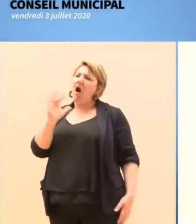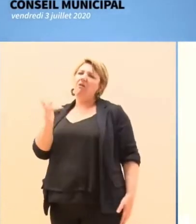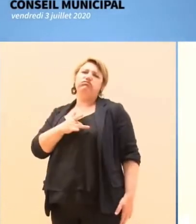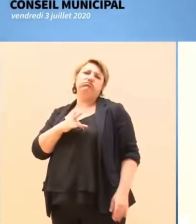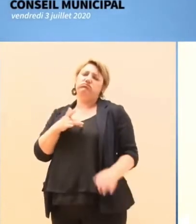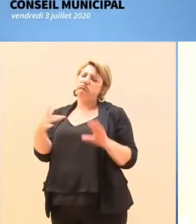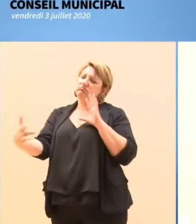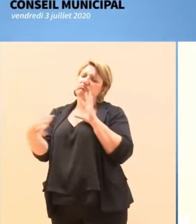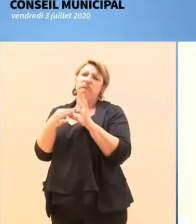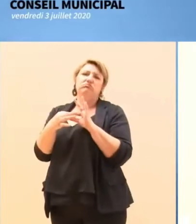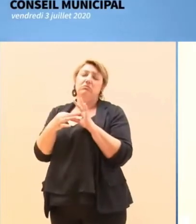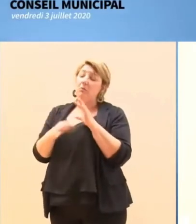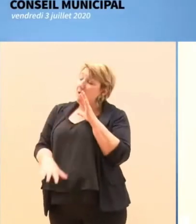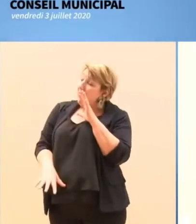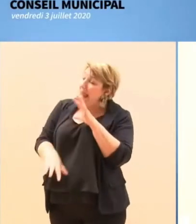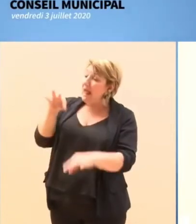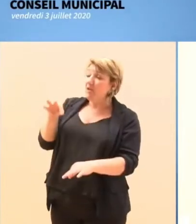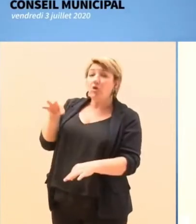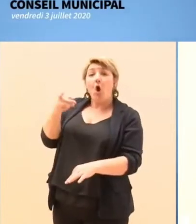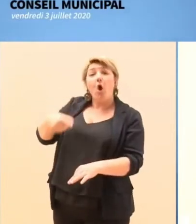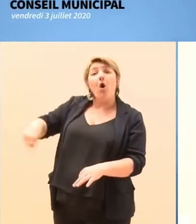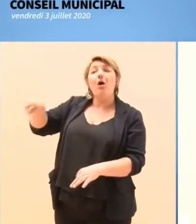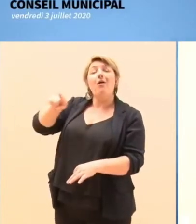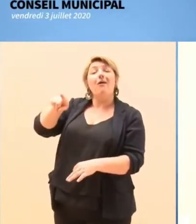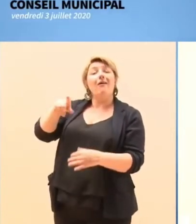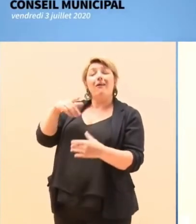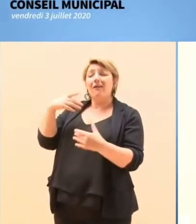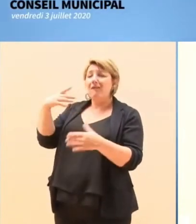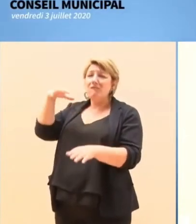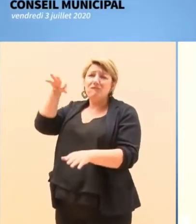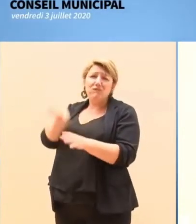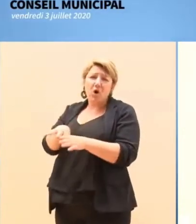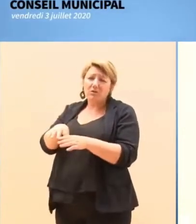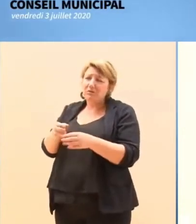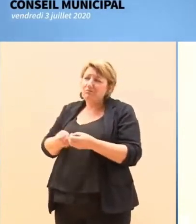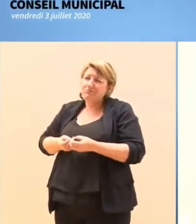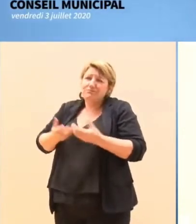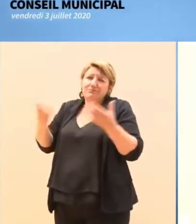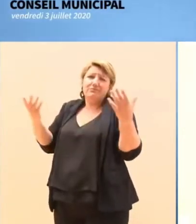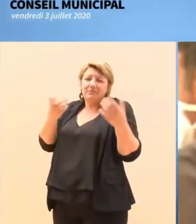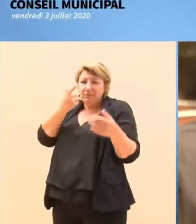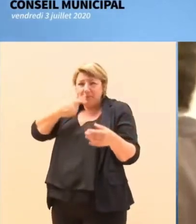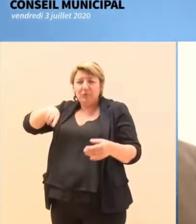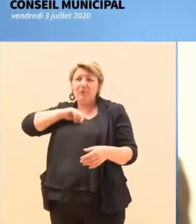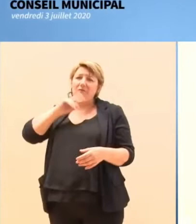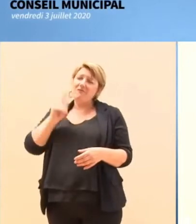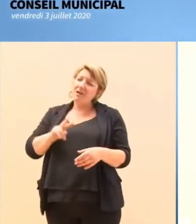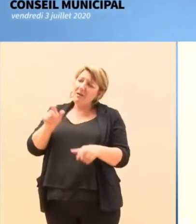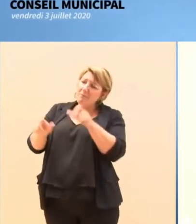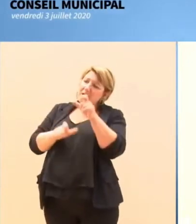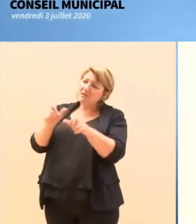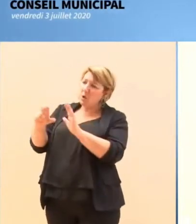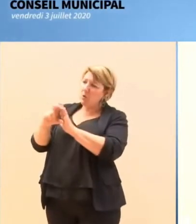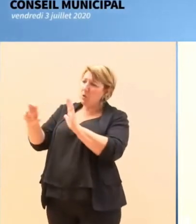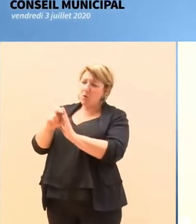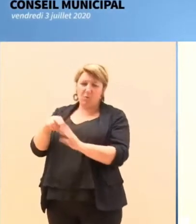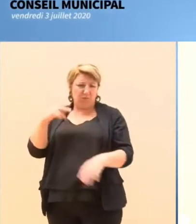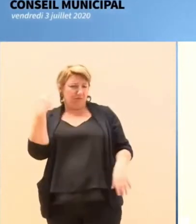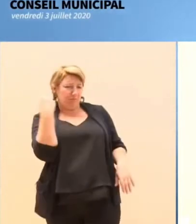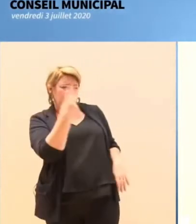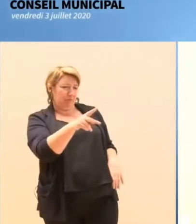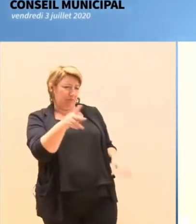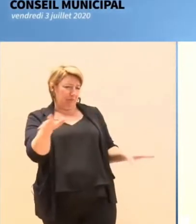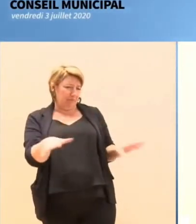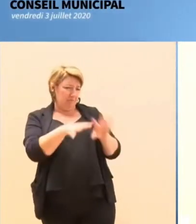étape électorale. Nous sommes forts de la confiance que nous ont témoigné les grenoblois qui ne se reconnaissent pas dans vos choix,